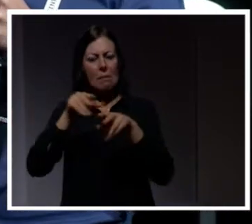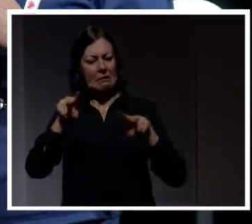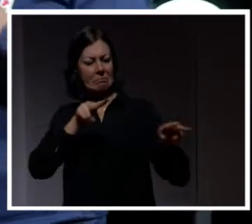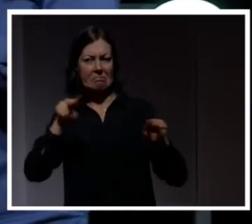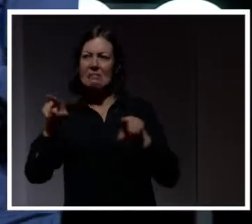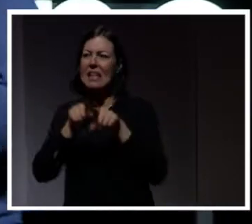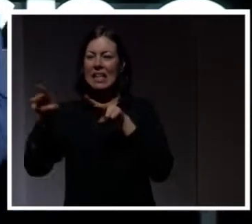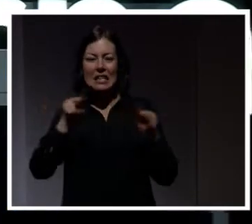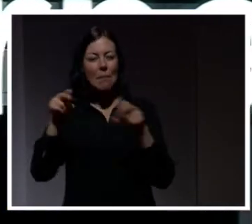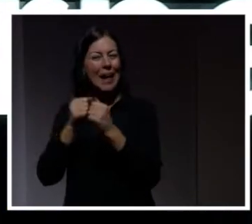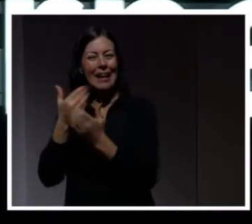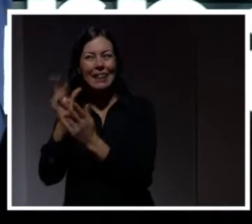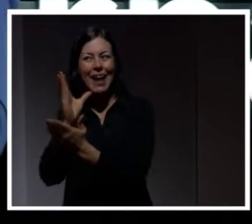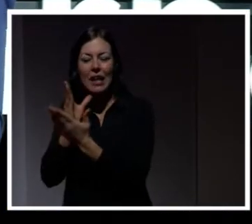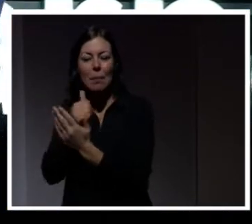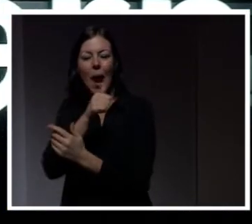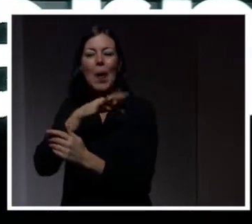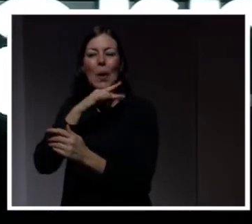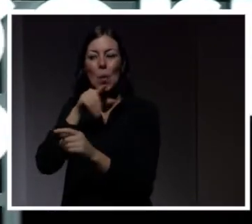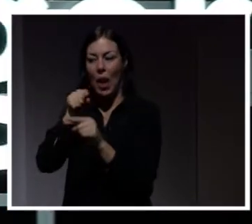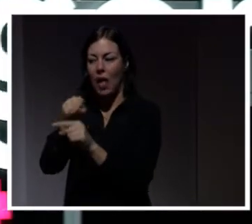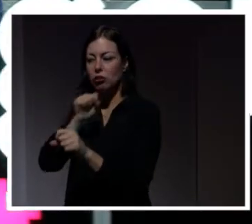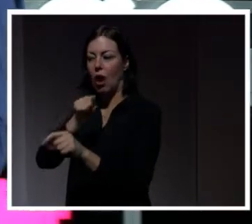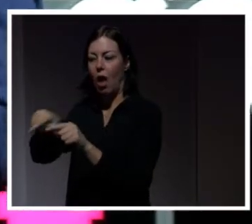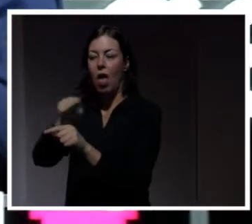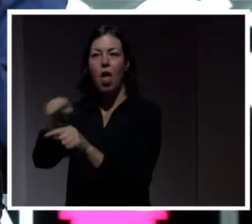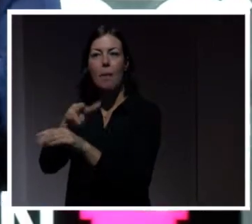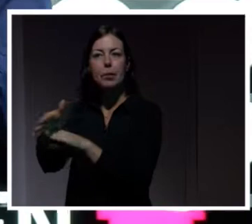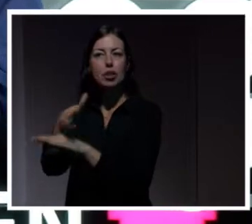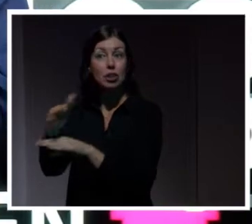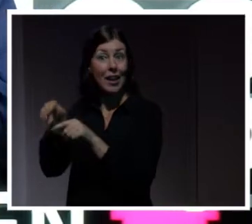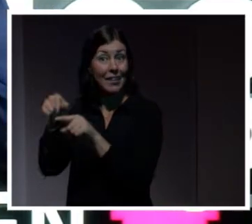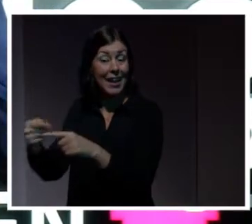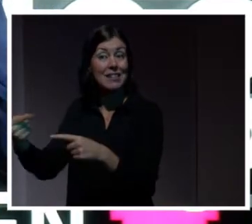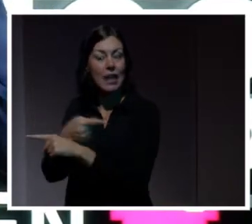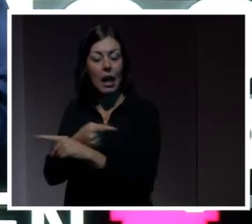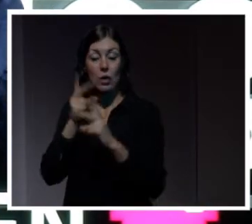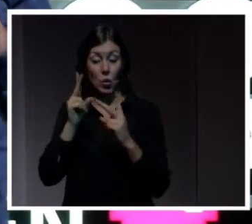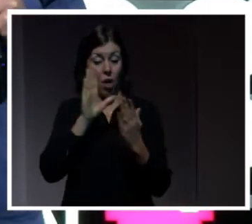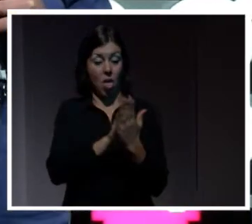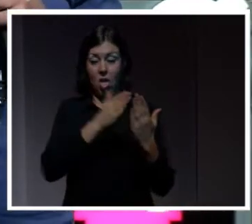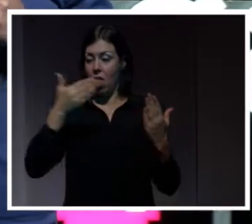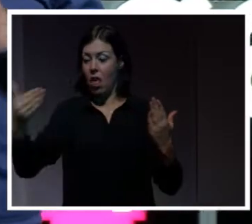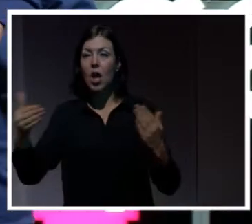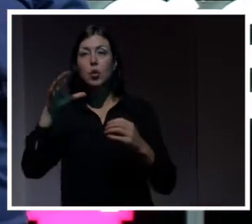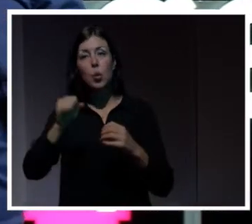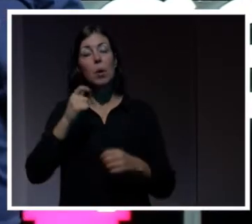riktiga. Och lura in besökare där. Att klona den här sajten tog mig tio minuter.